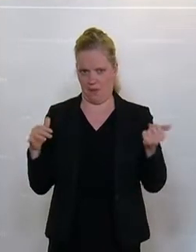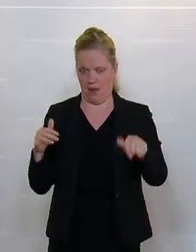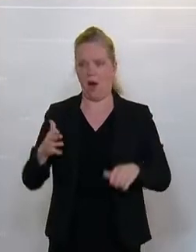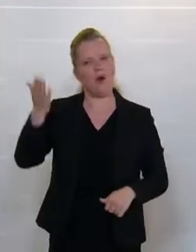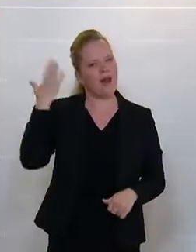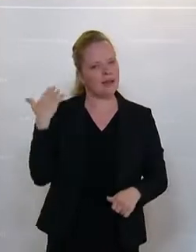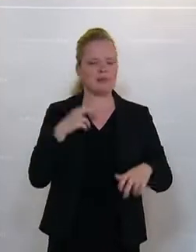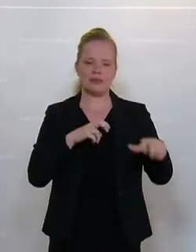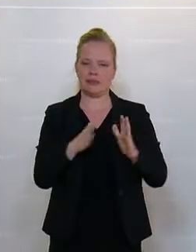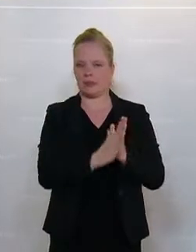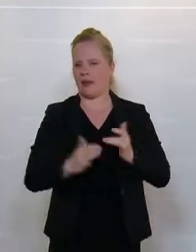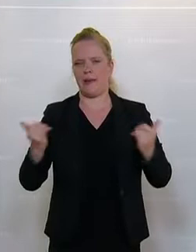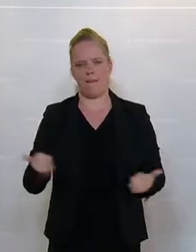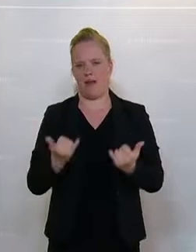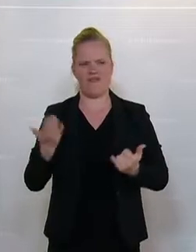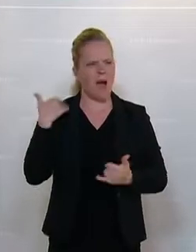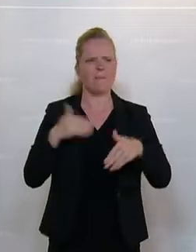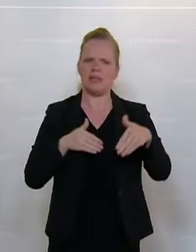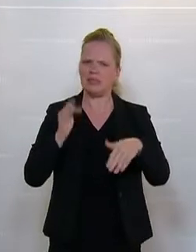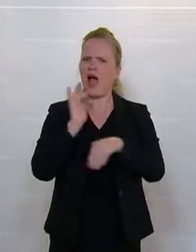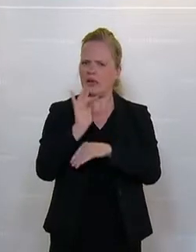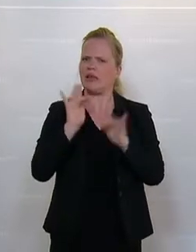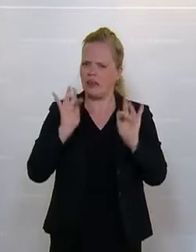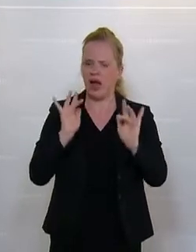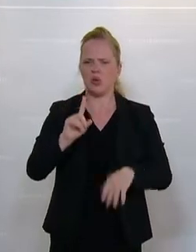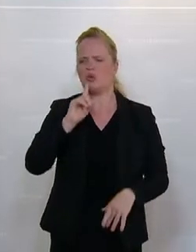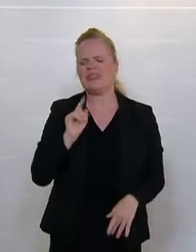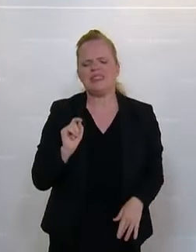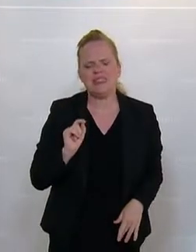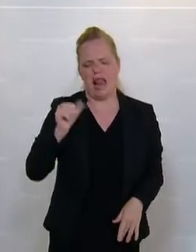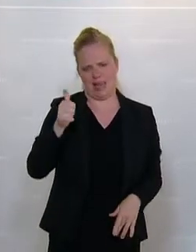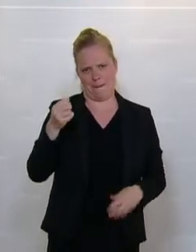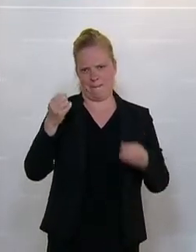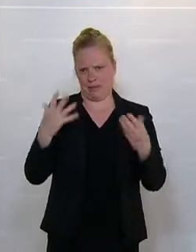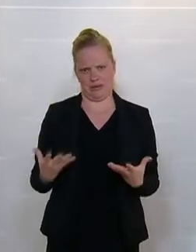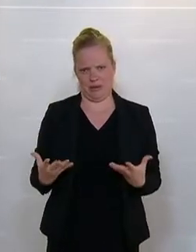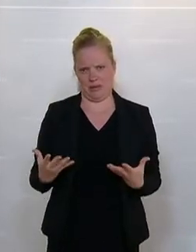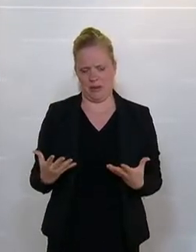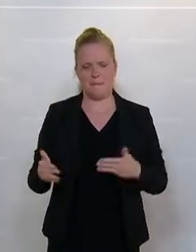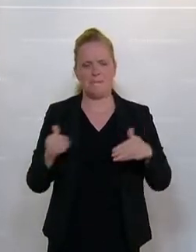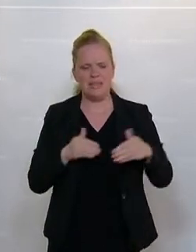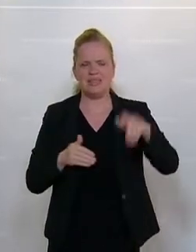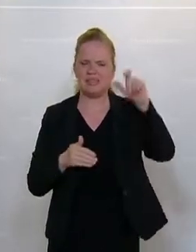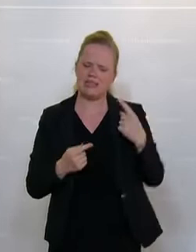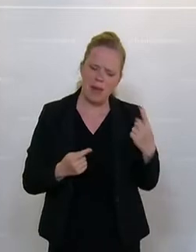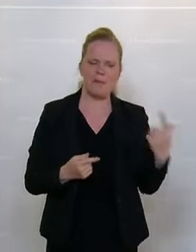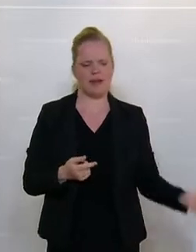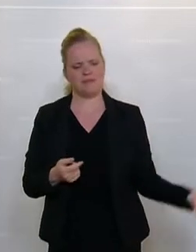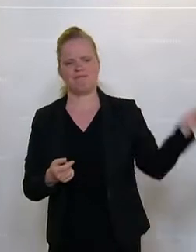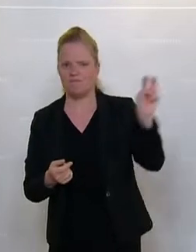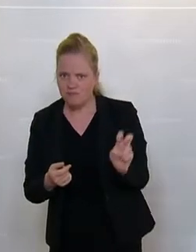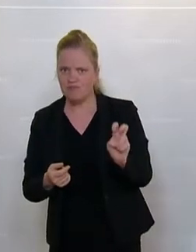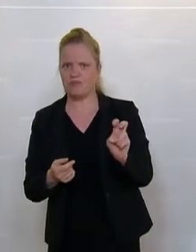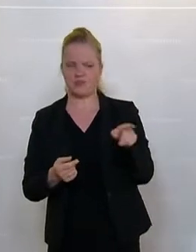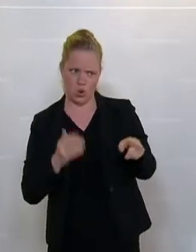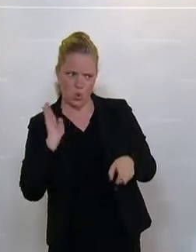Legislaturperioden hat es immer wieder Ministeranklagen gegeben. Es war nur ganz selten eigentlich nie der Fall, dass hier die Minister da gesessen sind,